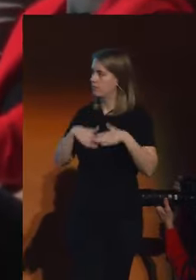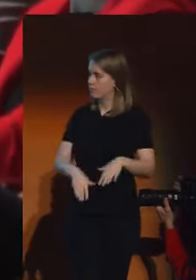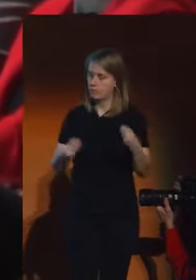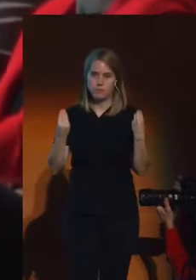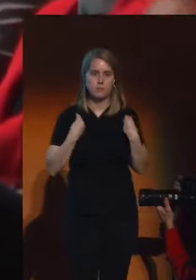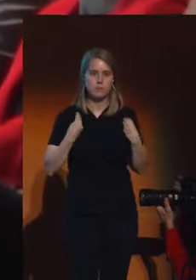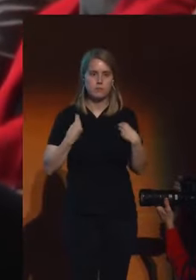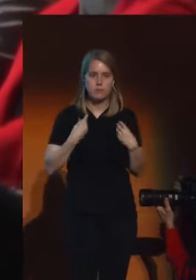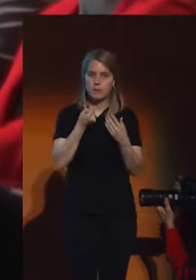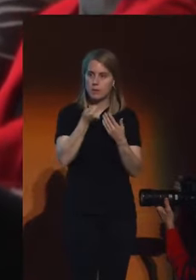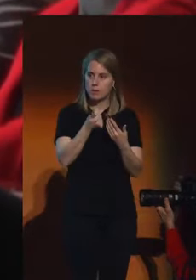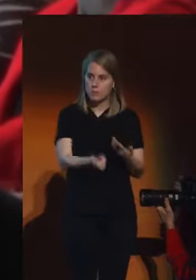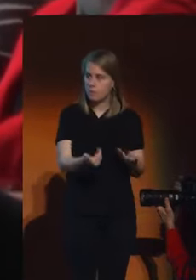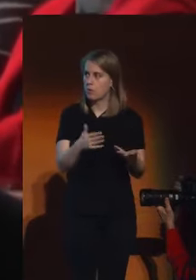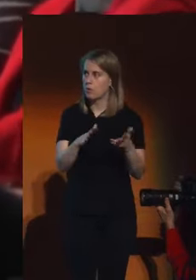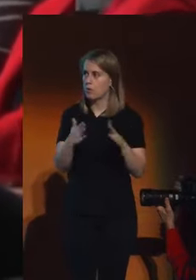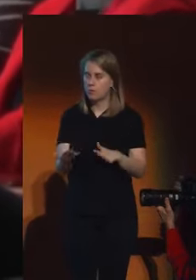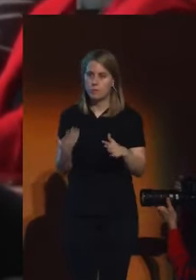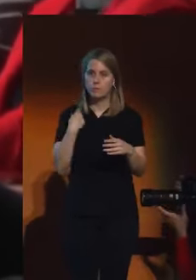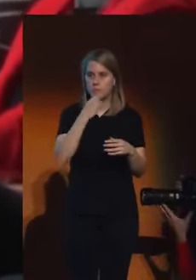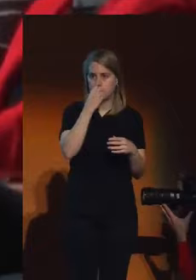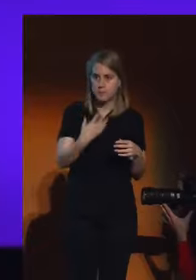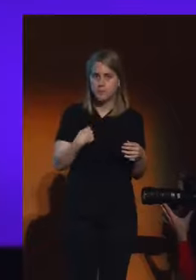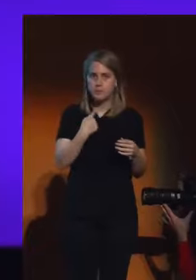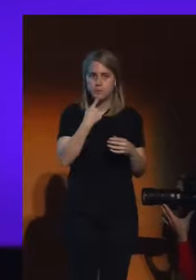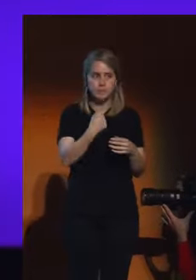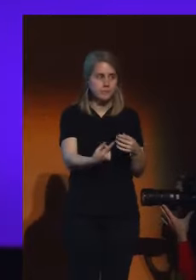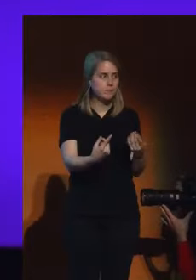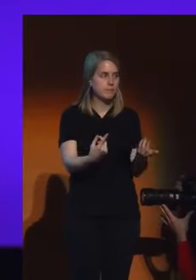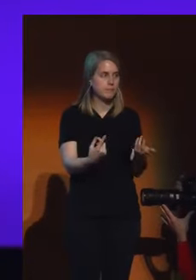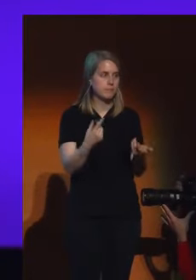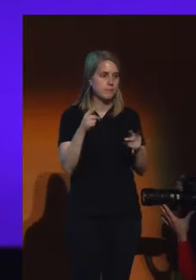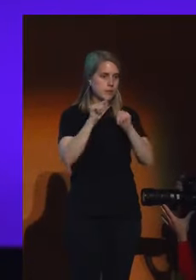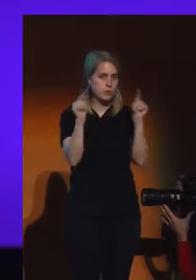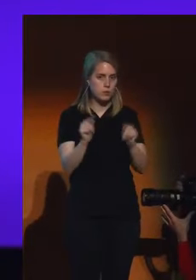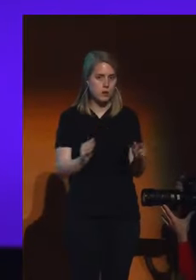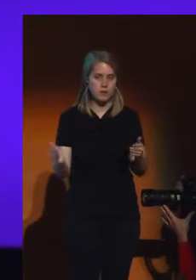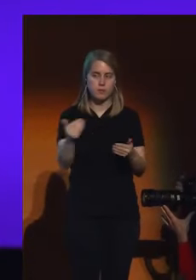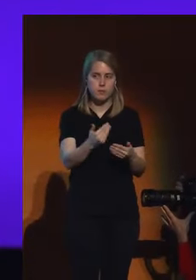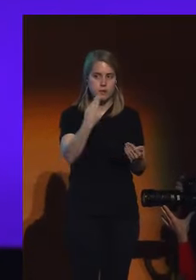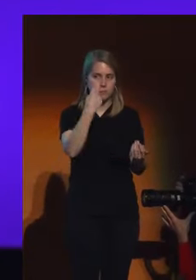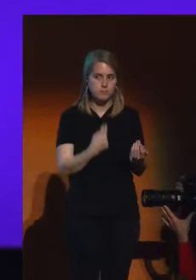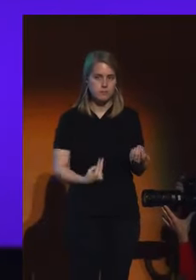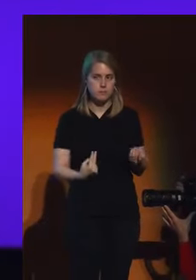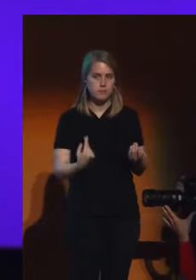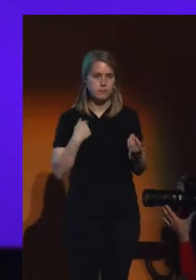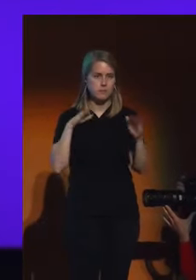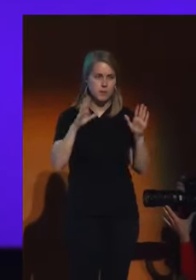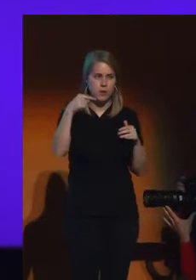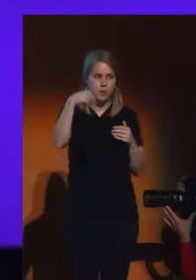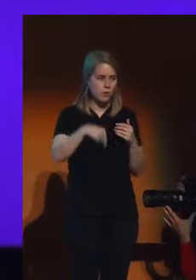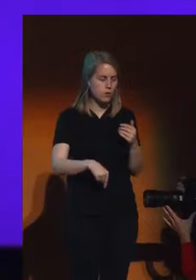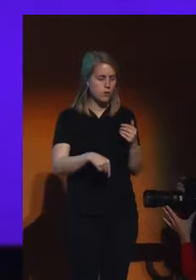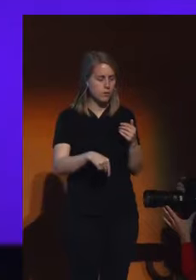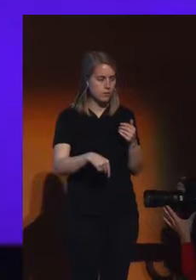bizitzan, gutxitan gertatzen den hori, eta oso arro esaten dudala ni Euskal Herria bildukua naiz. Baina gaur